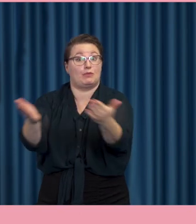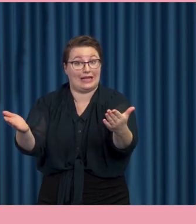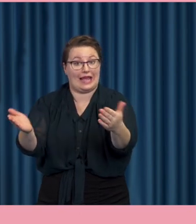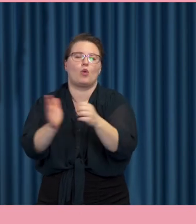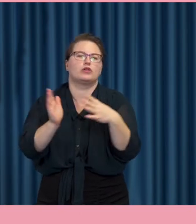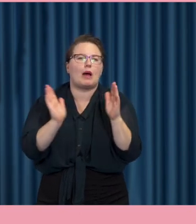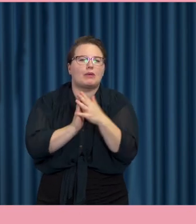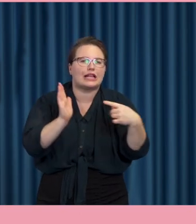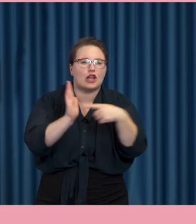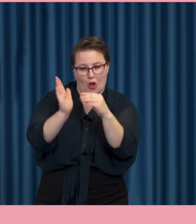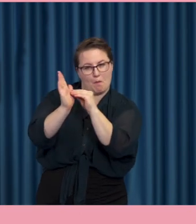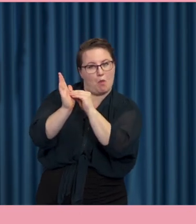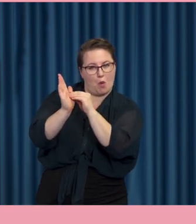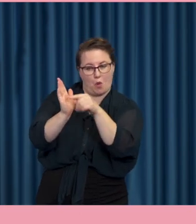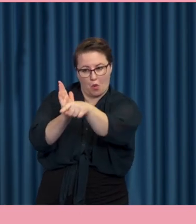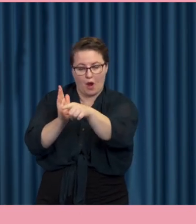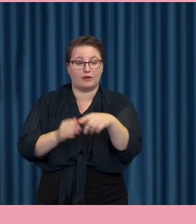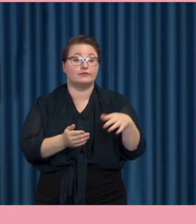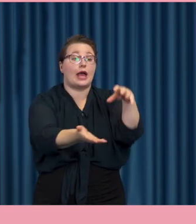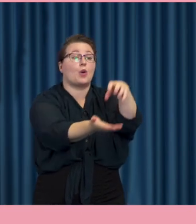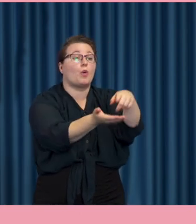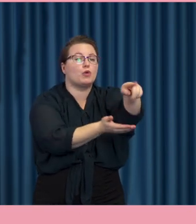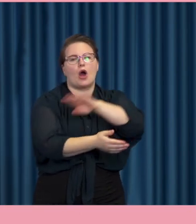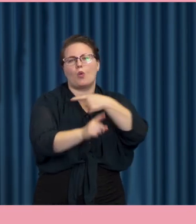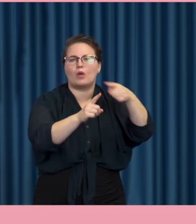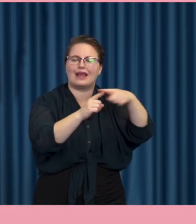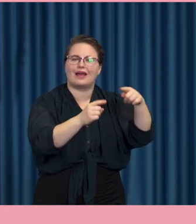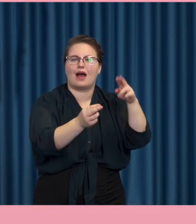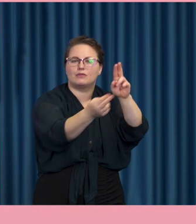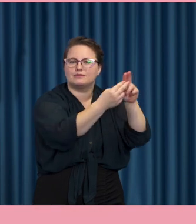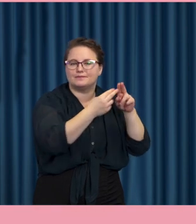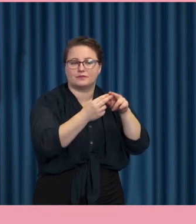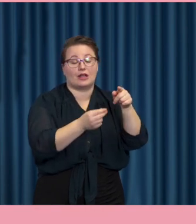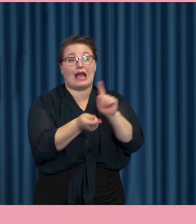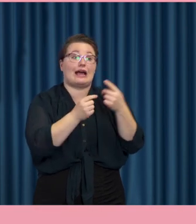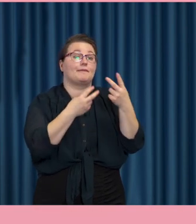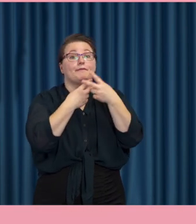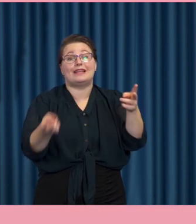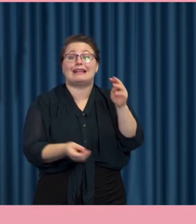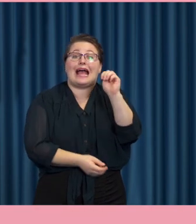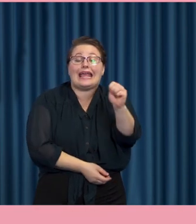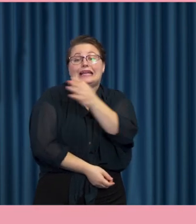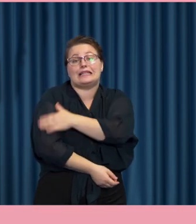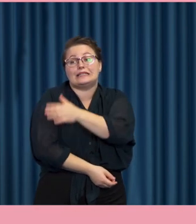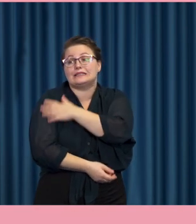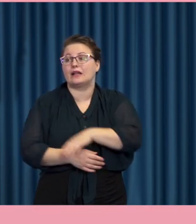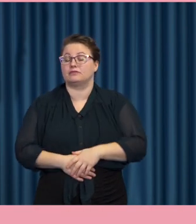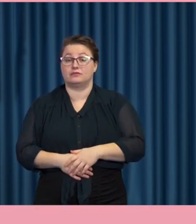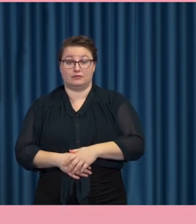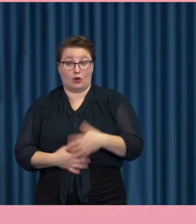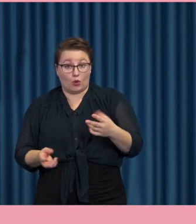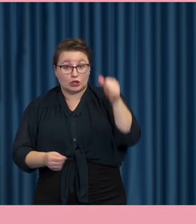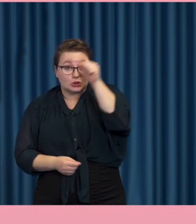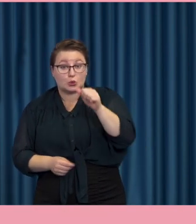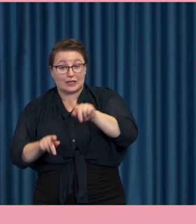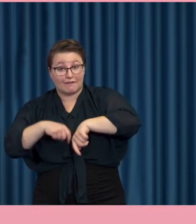för det ingår i bibliotekslagen. Kommunerna gör det på olika träffpunkter för de visar sina e-tjänster kanske. Studieförbunden